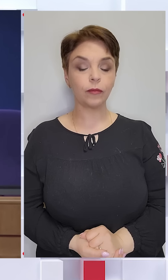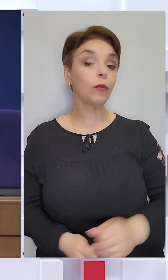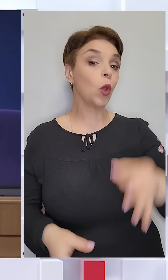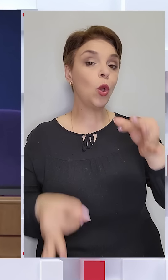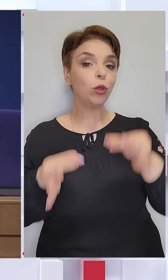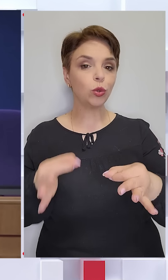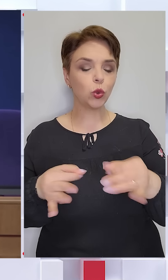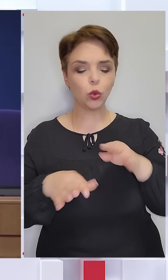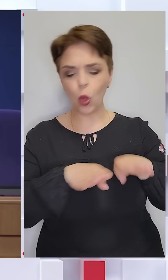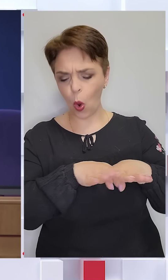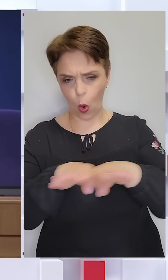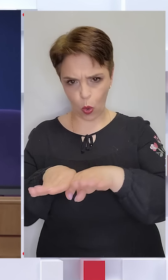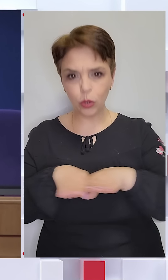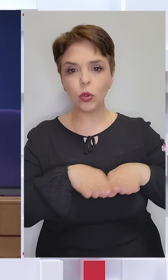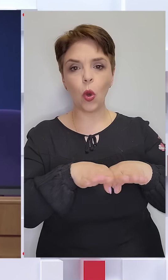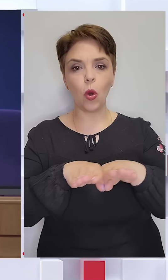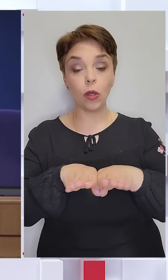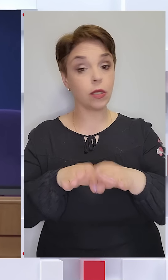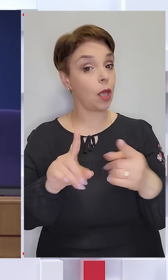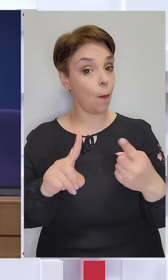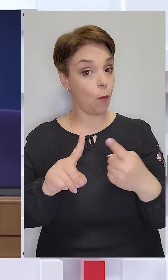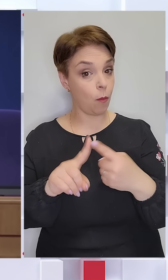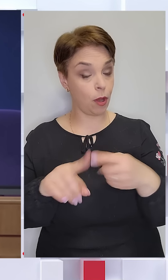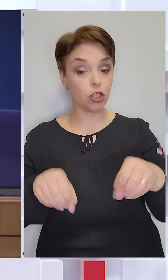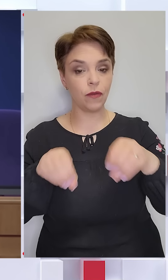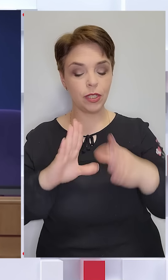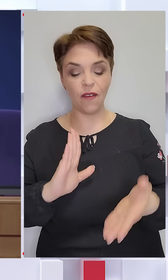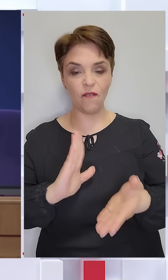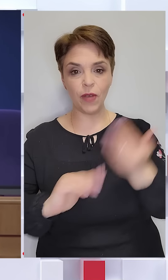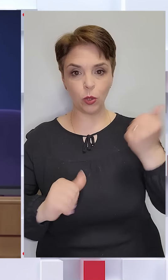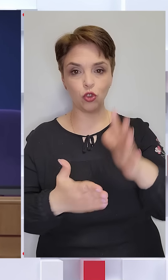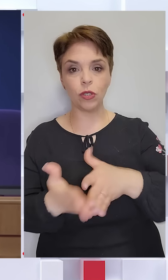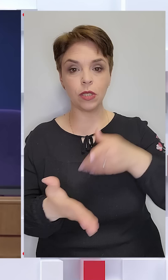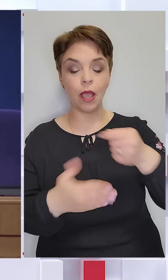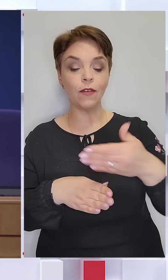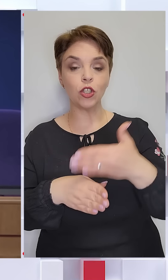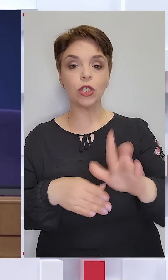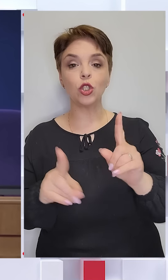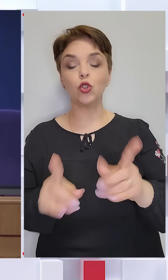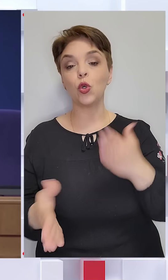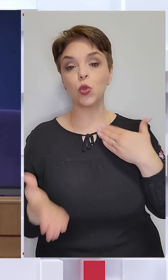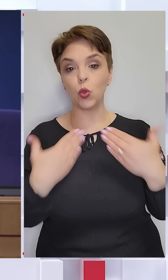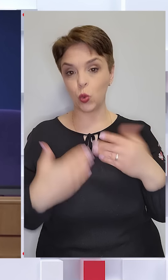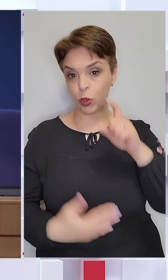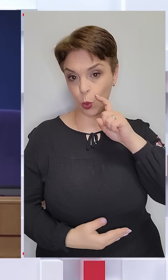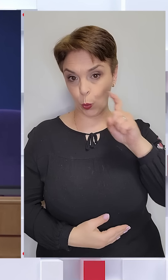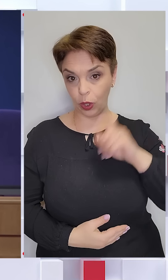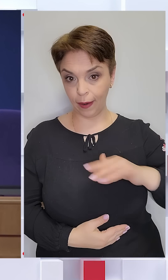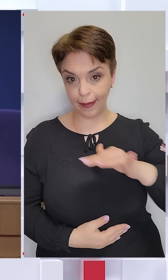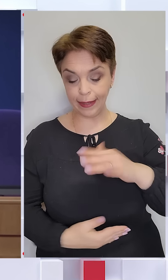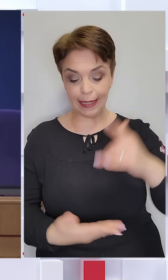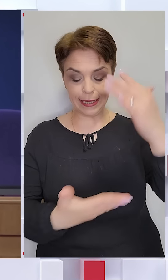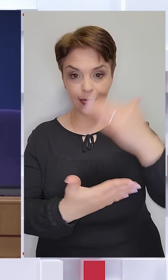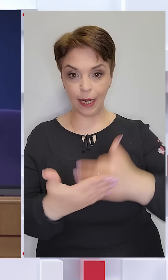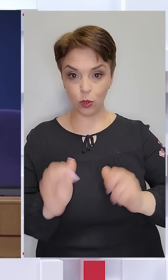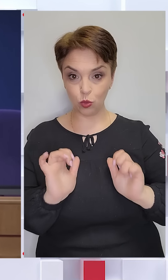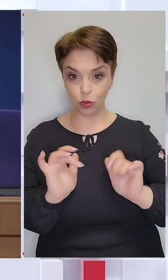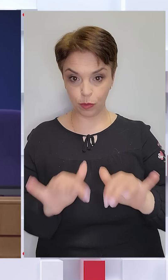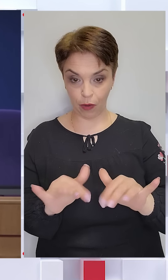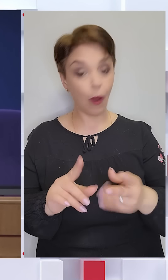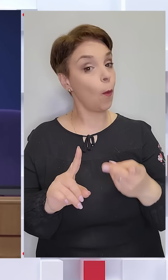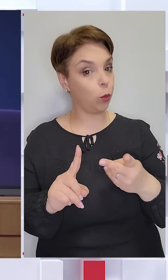Суд одноголосно. По-перше, вирішує вилучити заяву в частині, що стосується України, з реєстру справ.